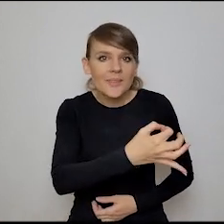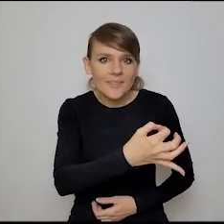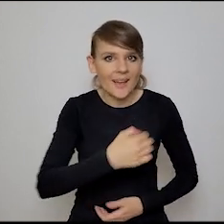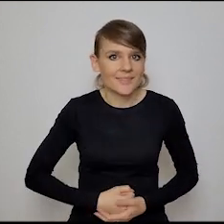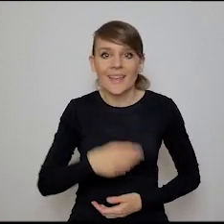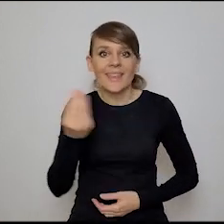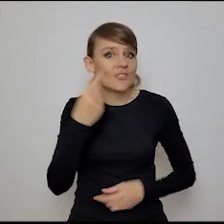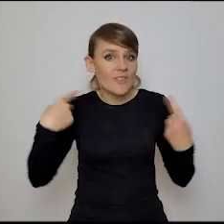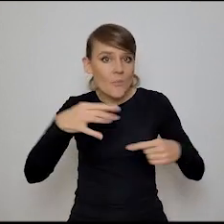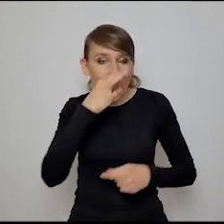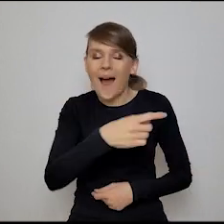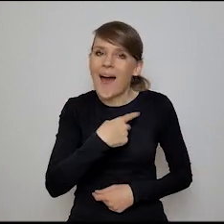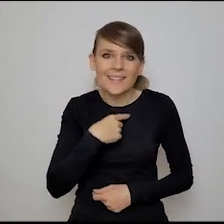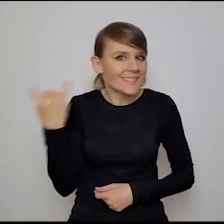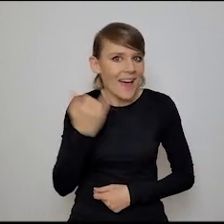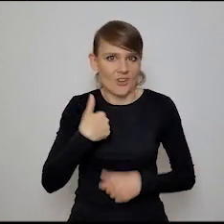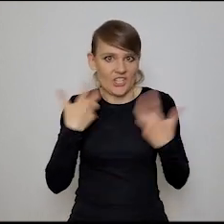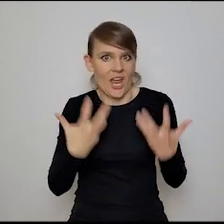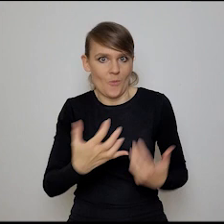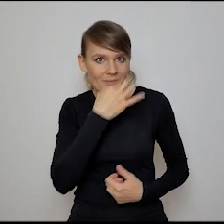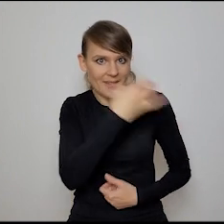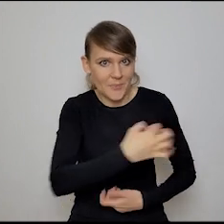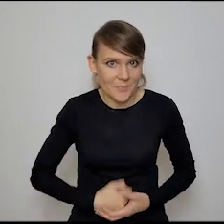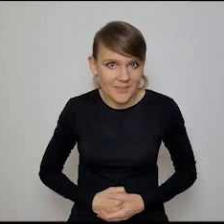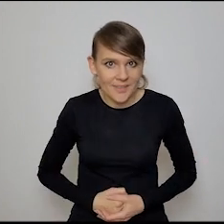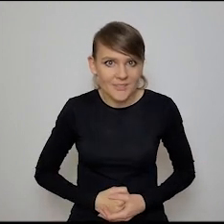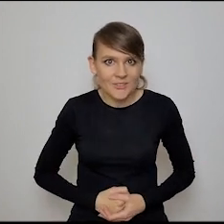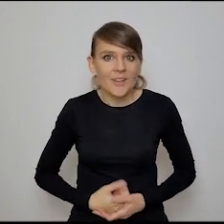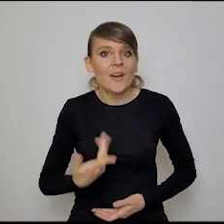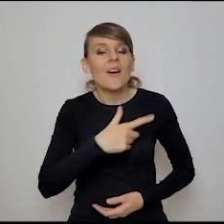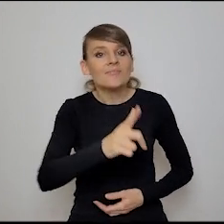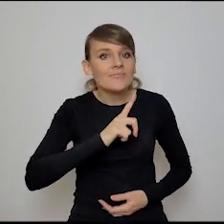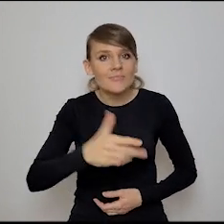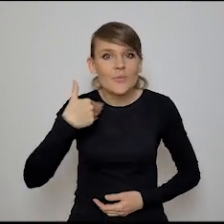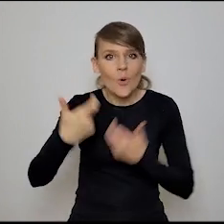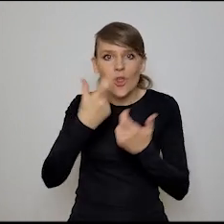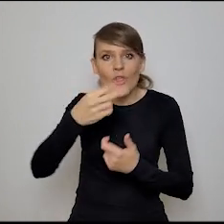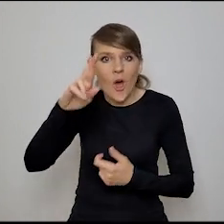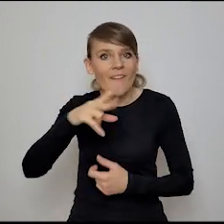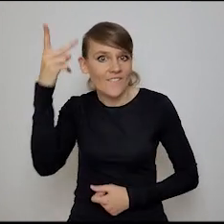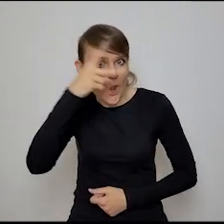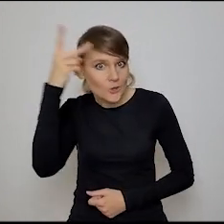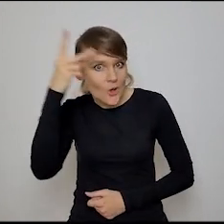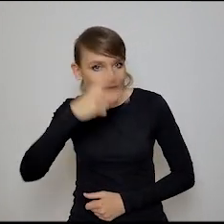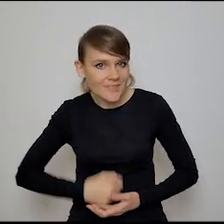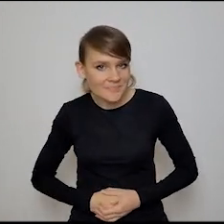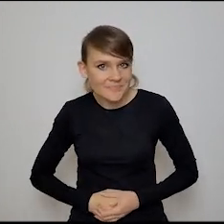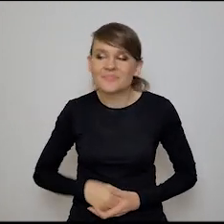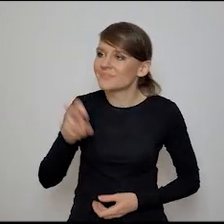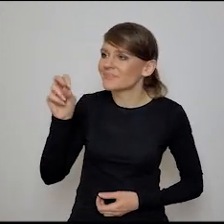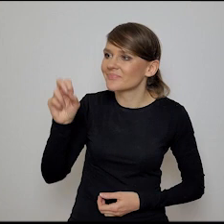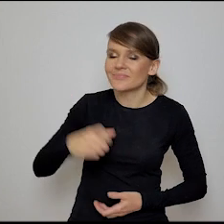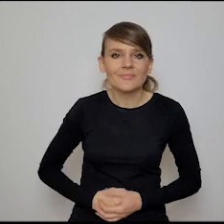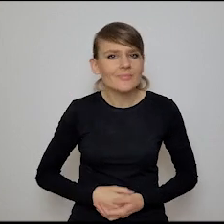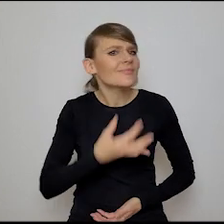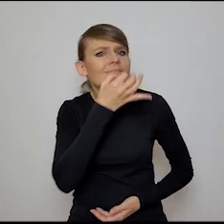się nie zadałem, a którego zawsze chciałem ci strasznie zadać, bo obydwoje robiliśmy do aktora z filozofii. Tak. No i